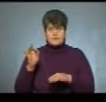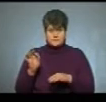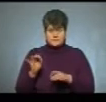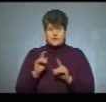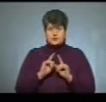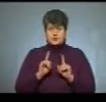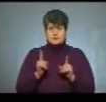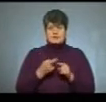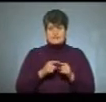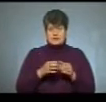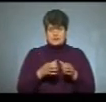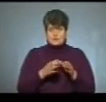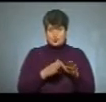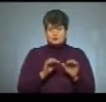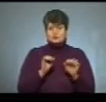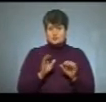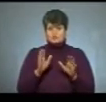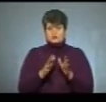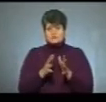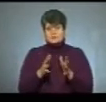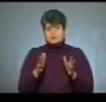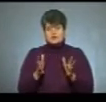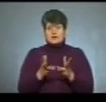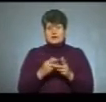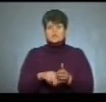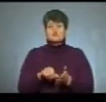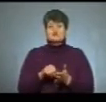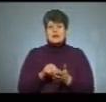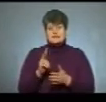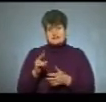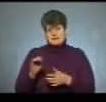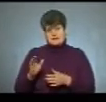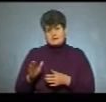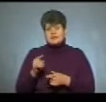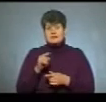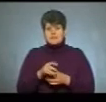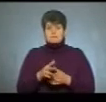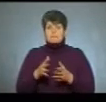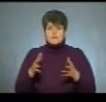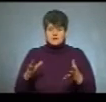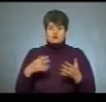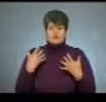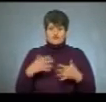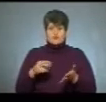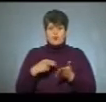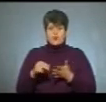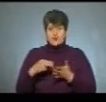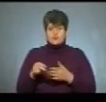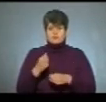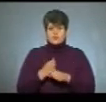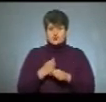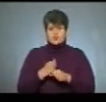такої категорії, можливо, і буде зростати кількість учасників. Тим більше, що вже закуплено і функціонує